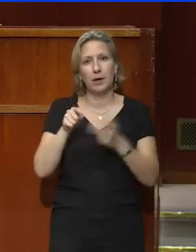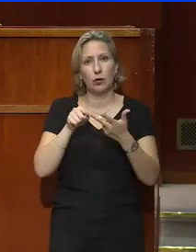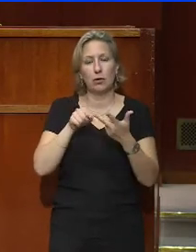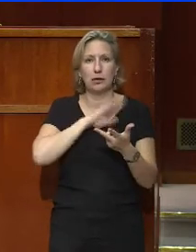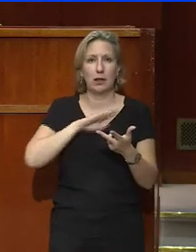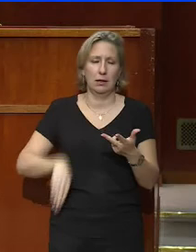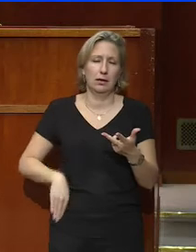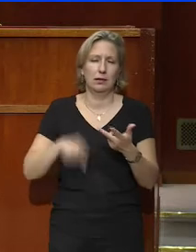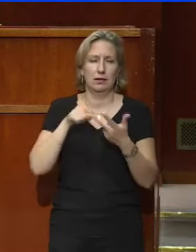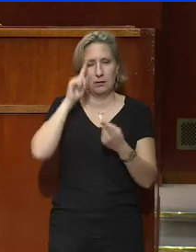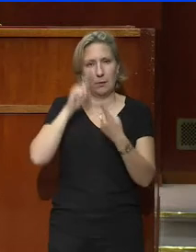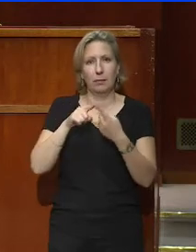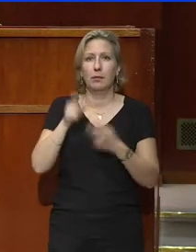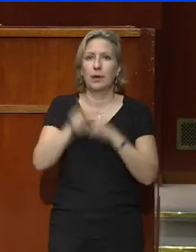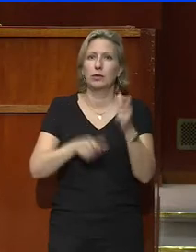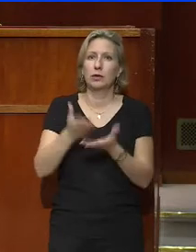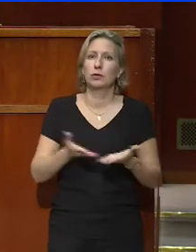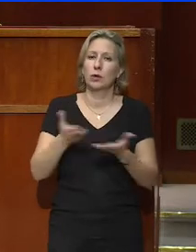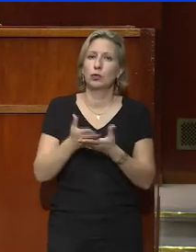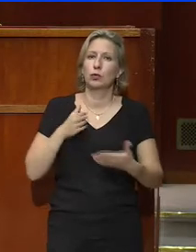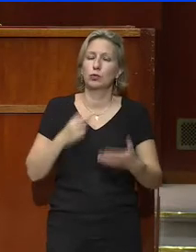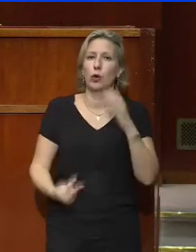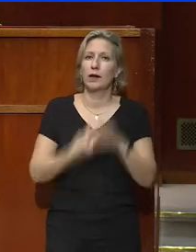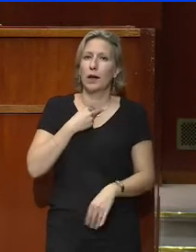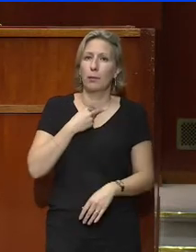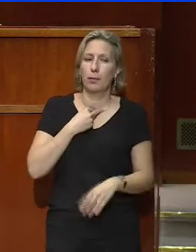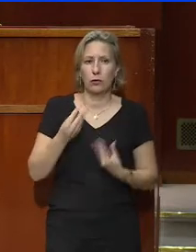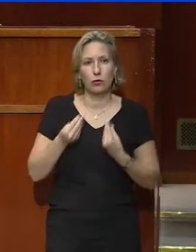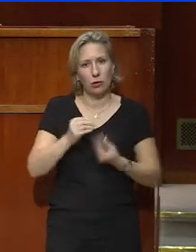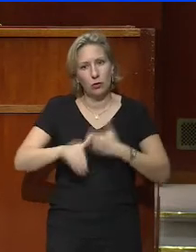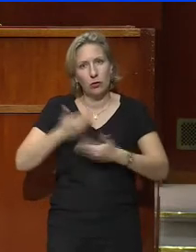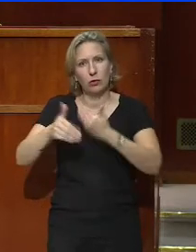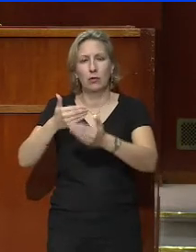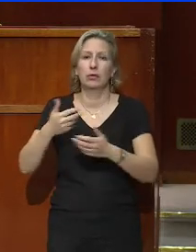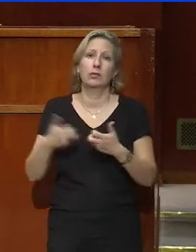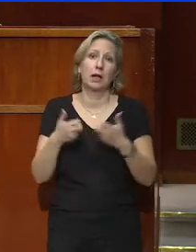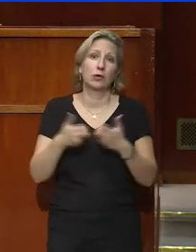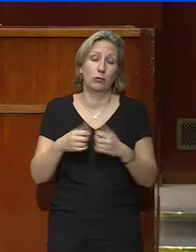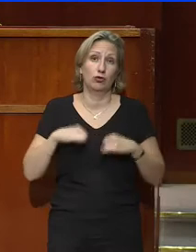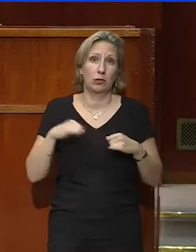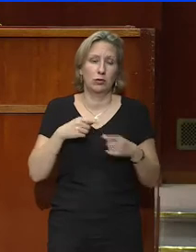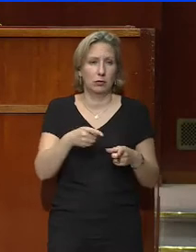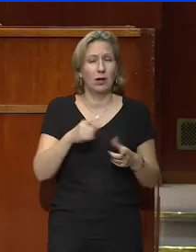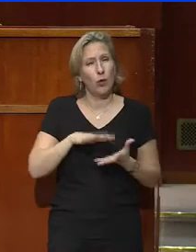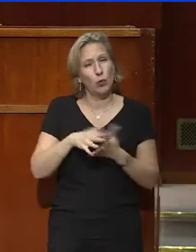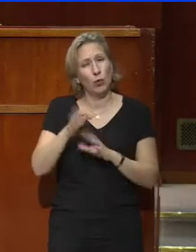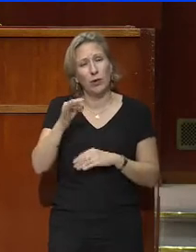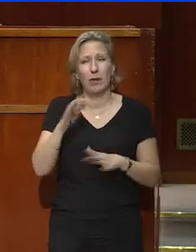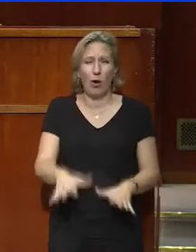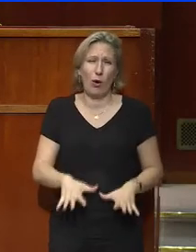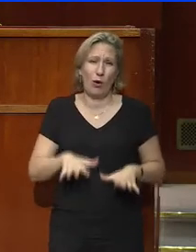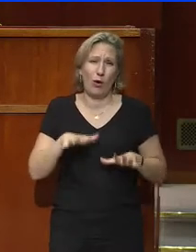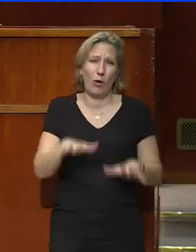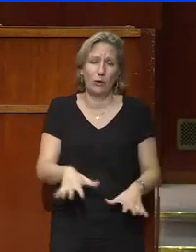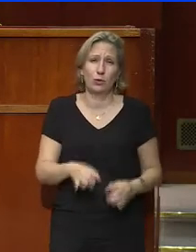handicap, en particulier les plus jeunes d'entre eux. La situation évolue, peu, trop lentement, mais elle